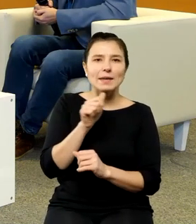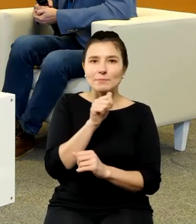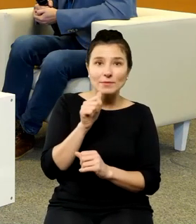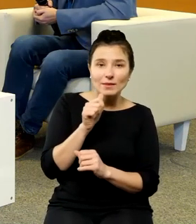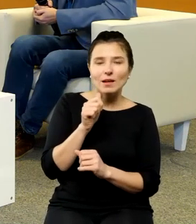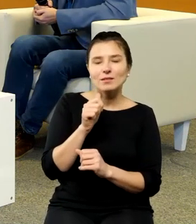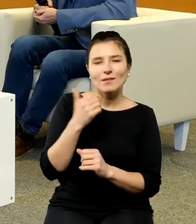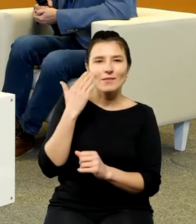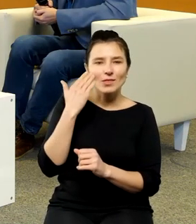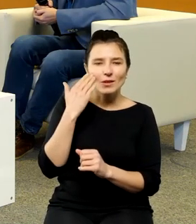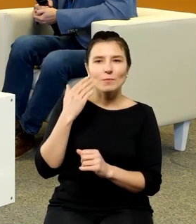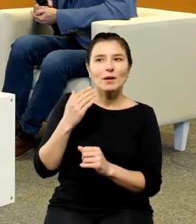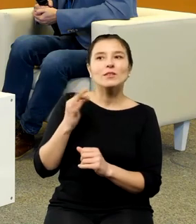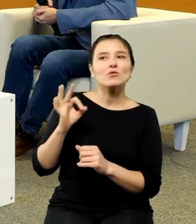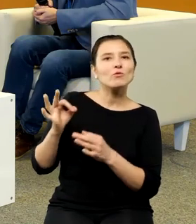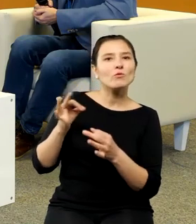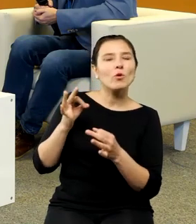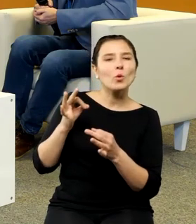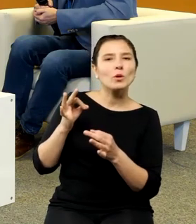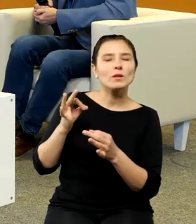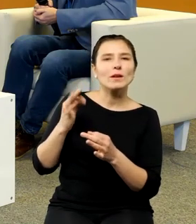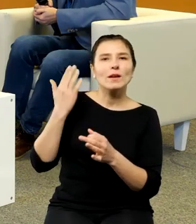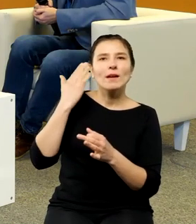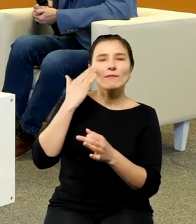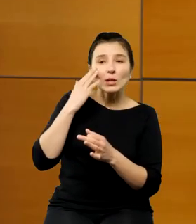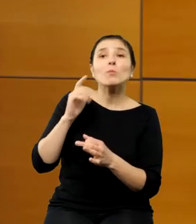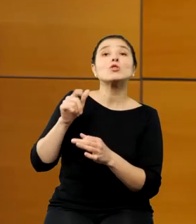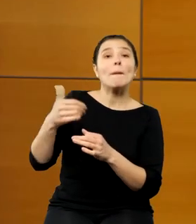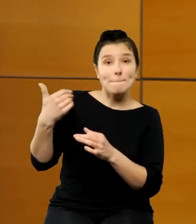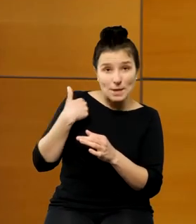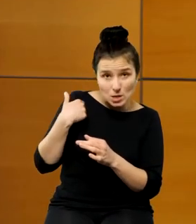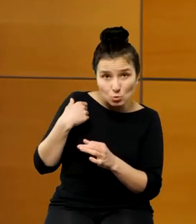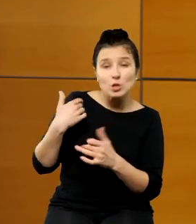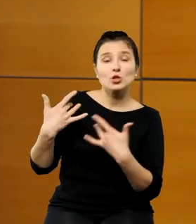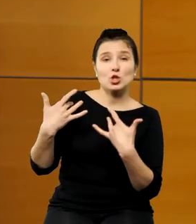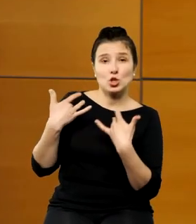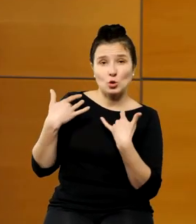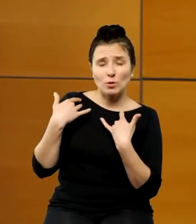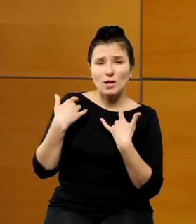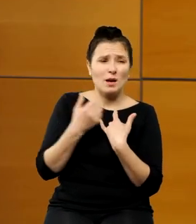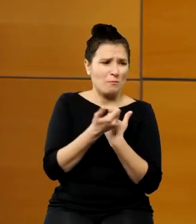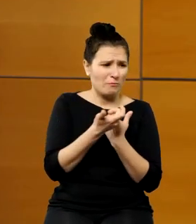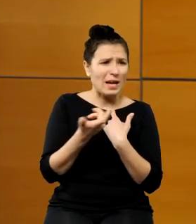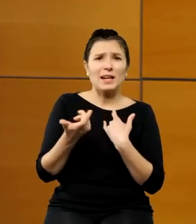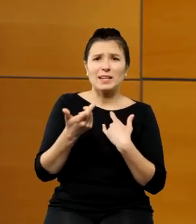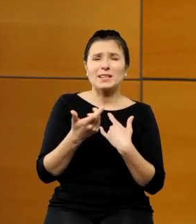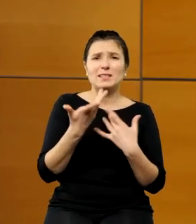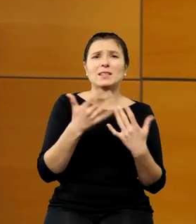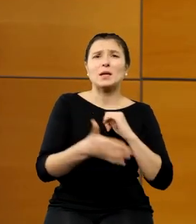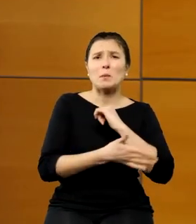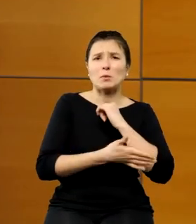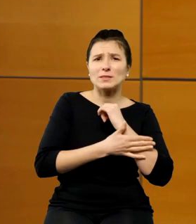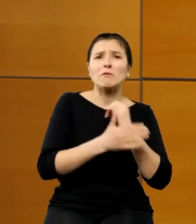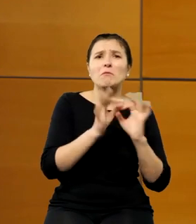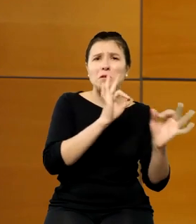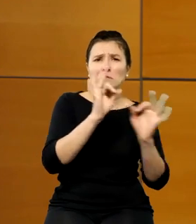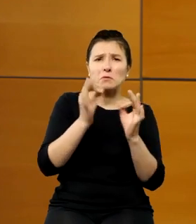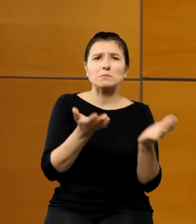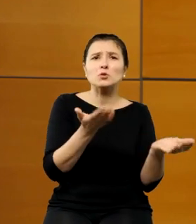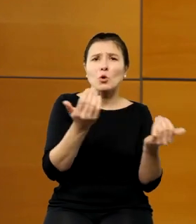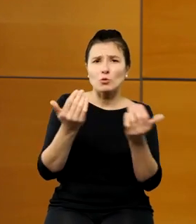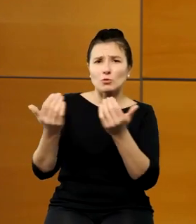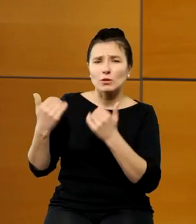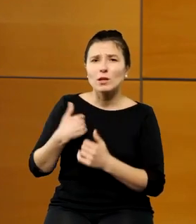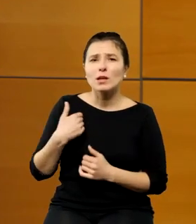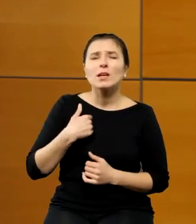raczej sam fakt jego historyczności nie podlega wątpliwości, gdyż zbyt wiele jest źródeł pisanych, ja lubię wymyślać takie teorie spiskowe, ale